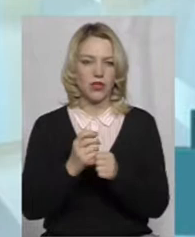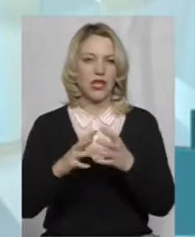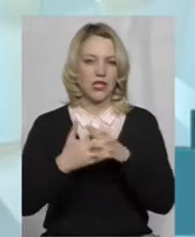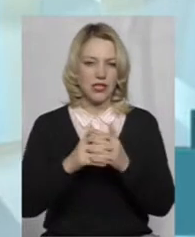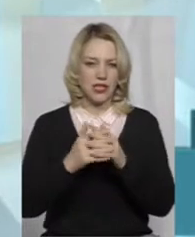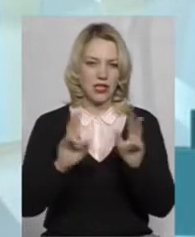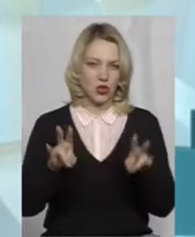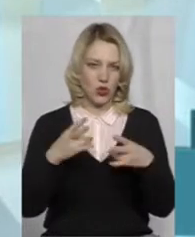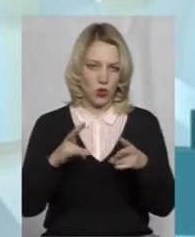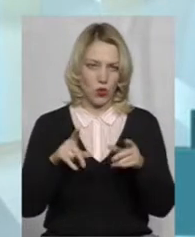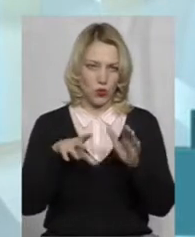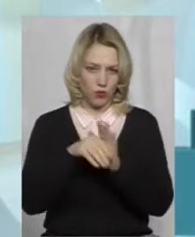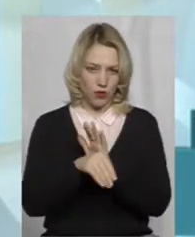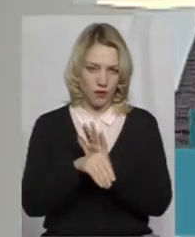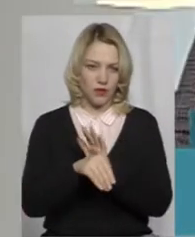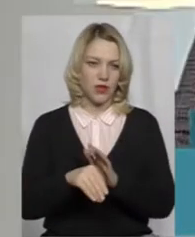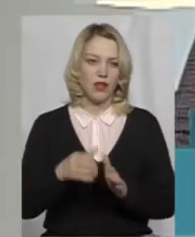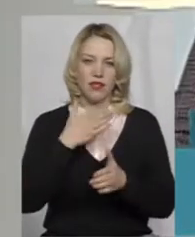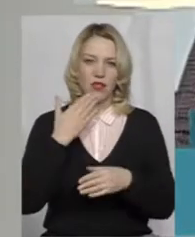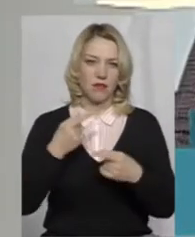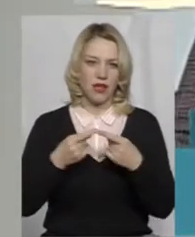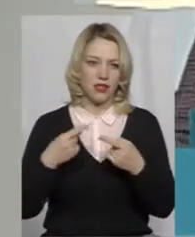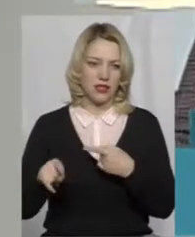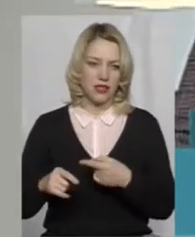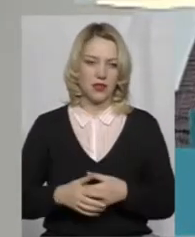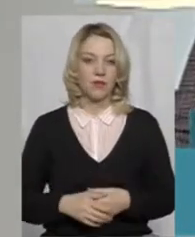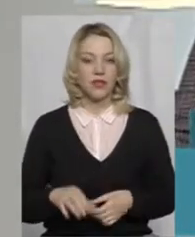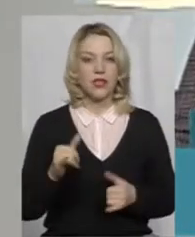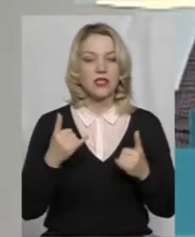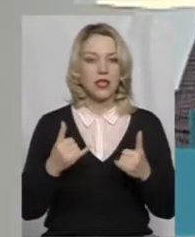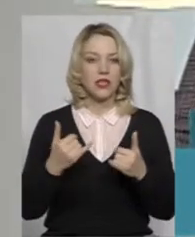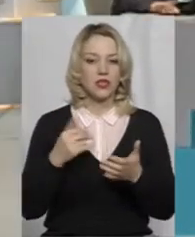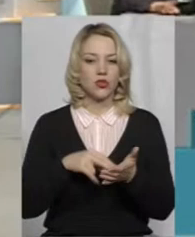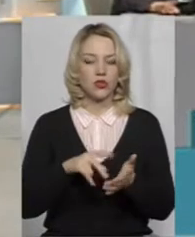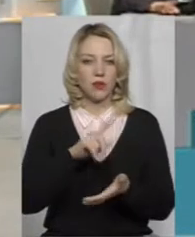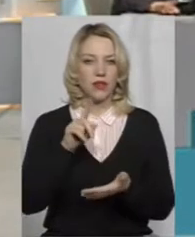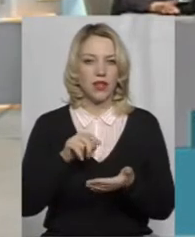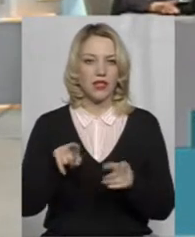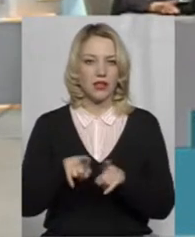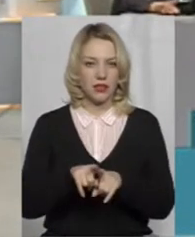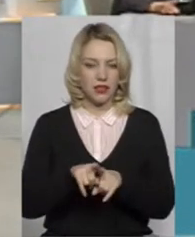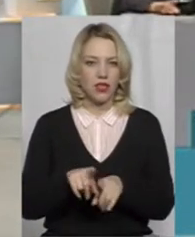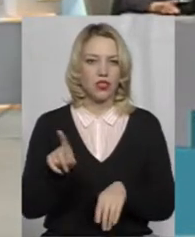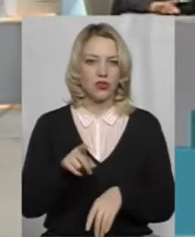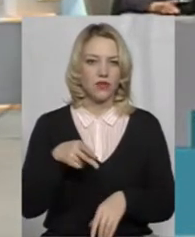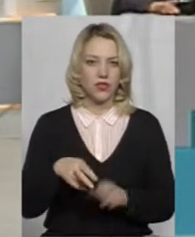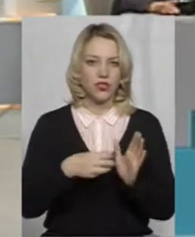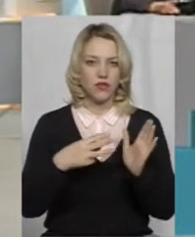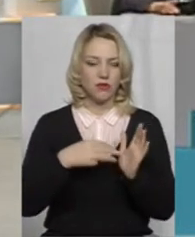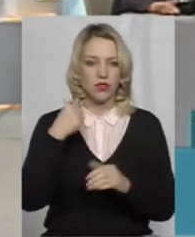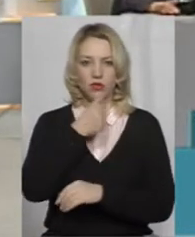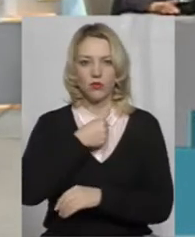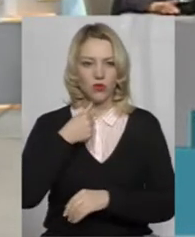клубом. Тобто нам ніякого немає різниці. І зараз стає питання таким чином, що в 2018